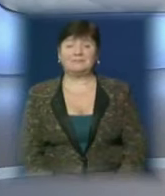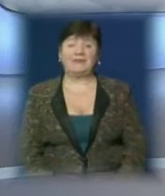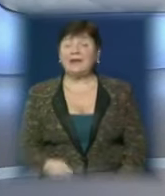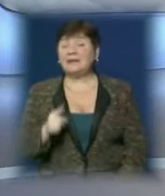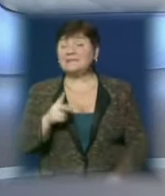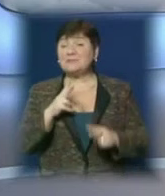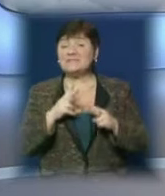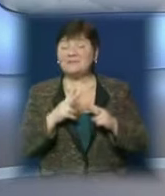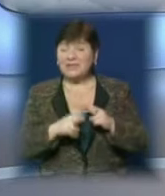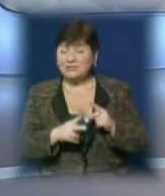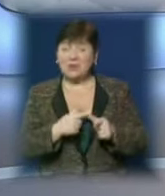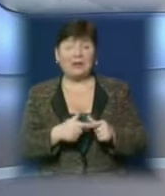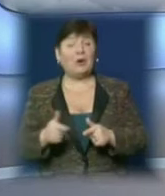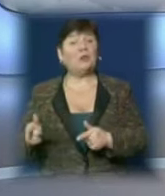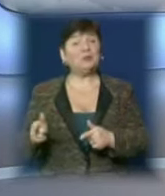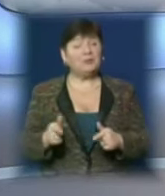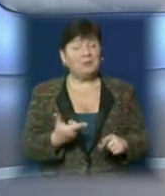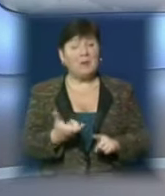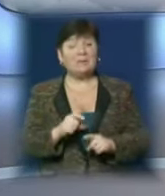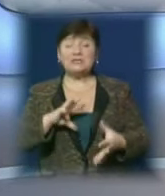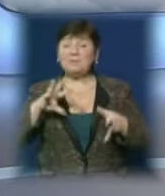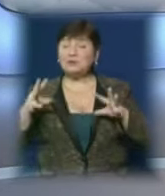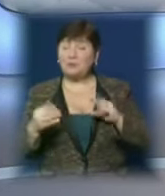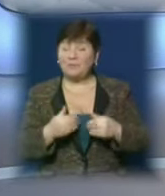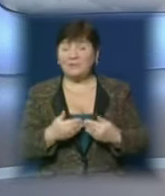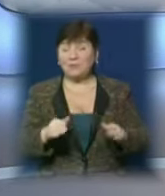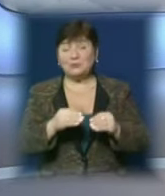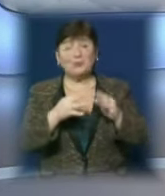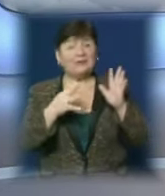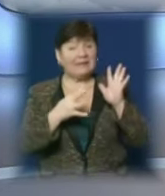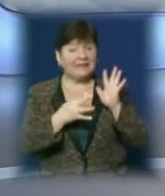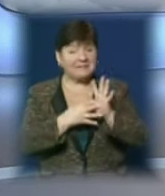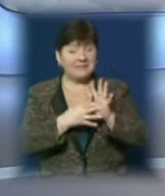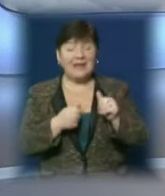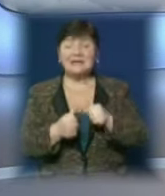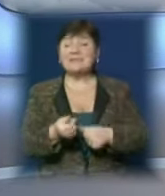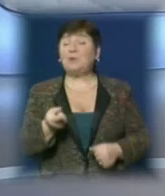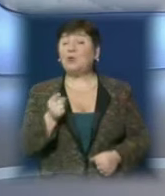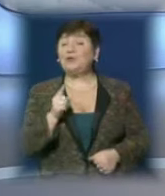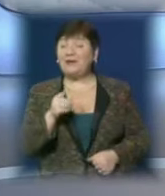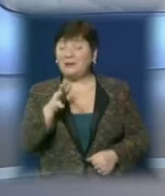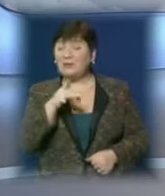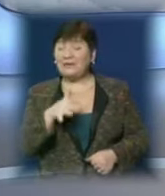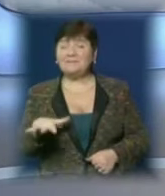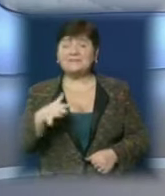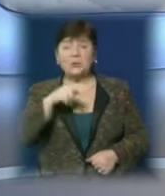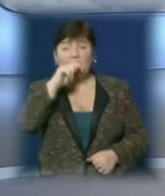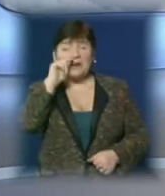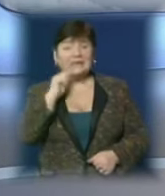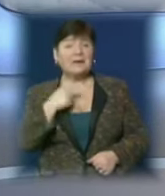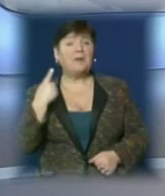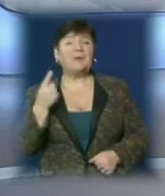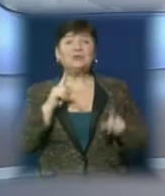Цим завершуємо, але вже готуємо нове і більше підсумкове випуску 19. Саме о тій годині всі українці зустрічатимуть